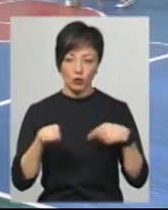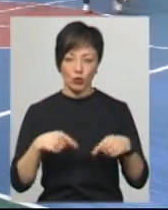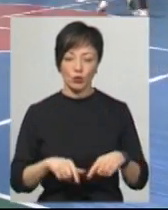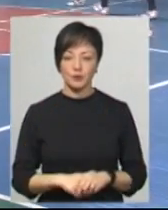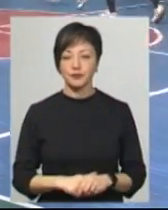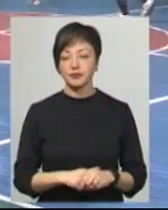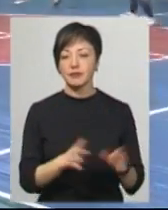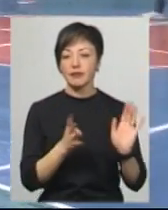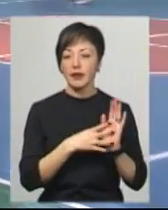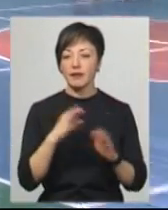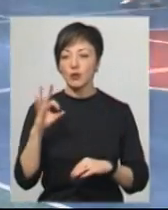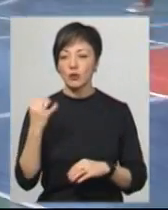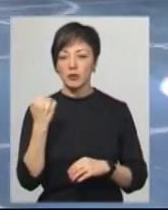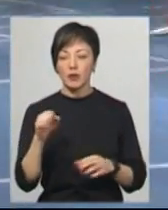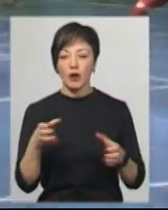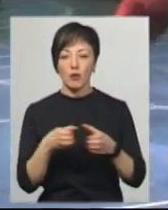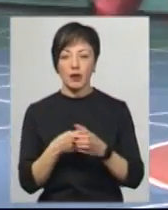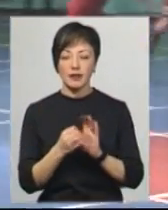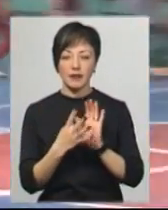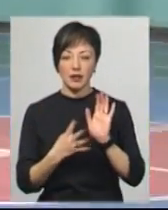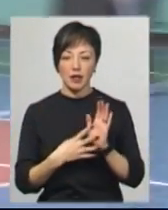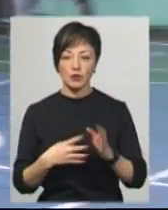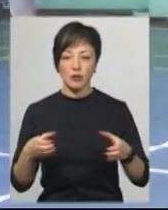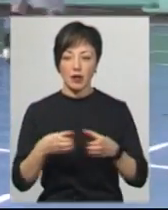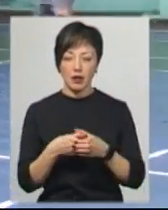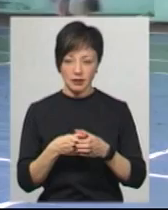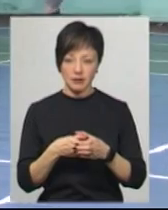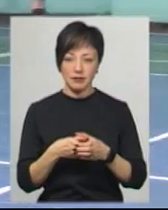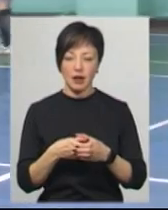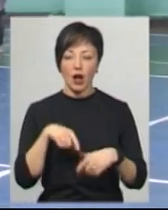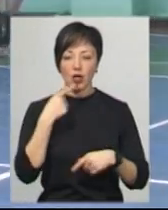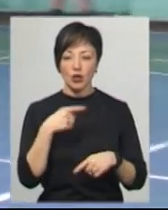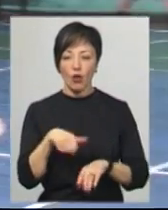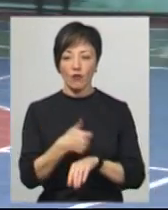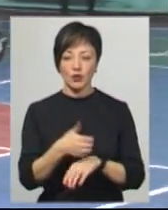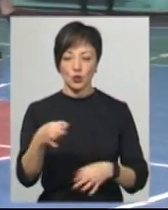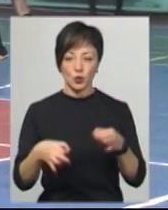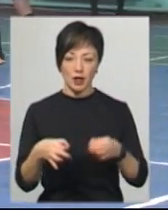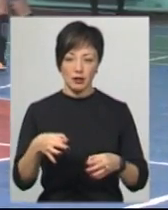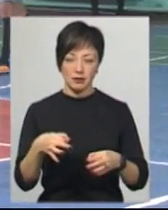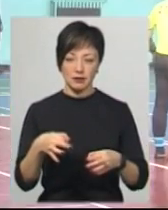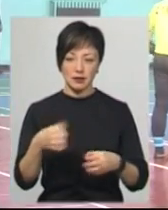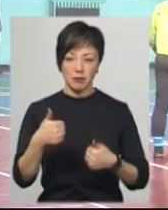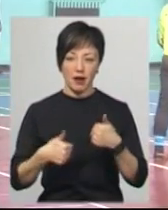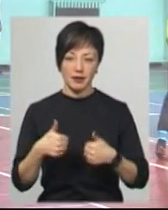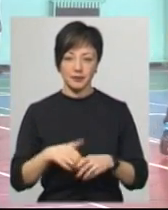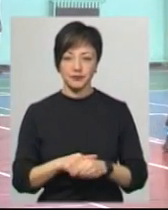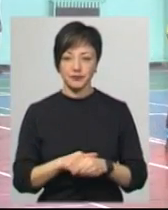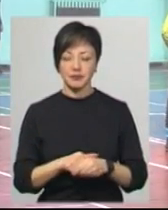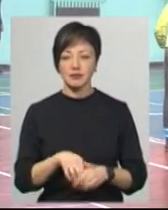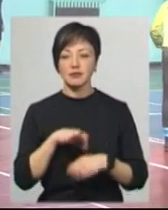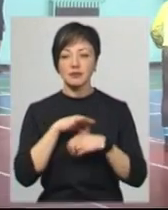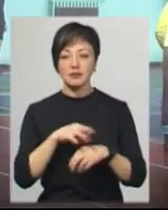З рахунком 9-0 перемогла команда 19-ї бригади «Свята Варвара», каже головний суддя змагань Ігор Щербина. Проводиться